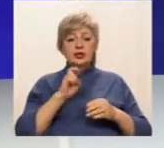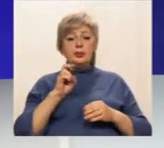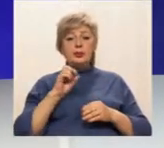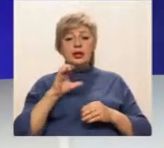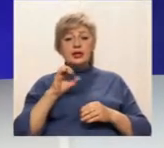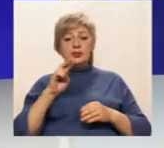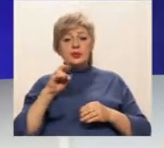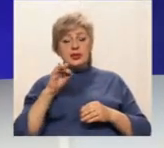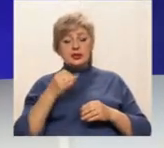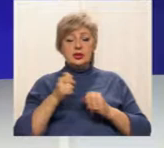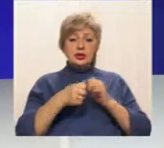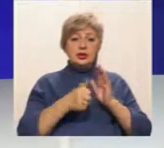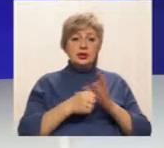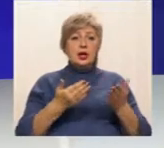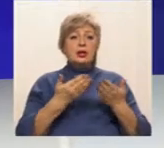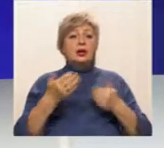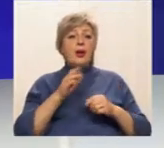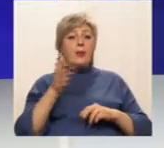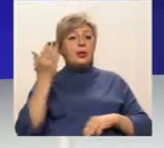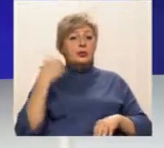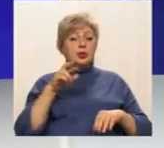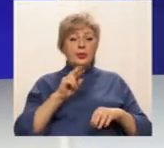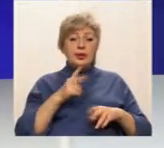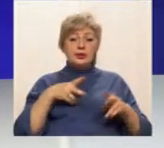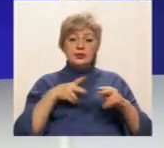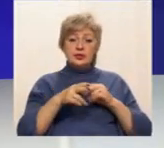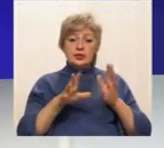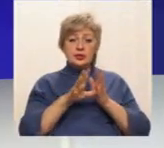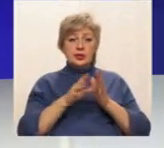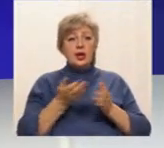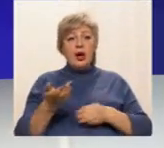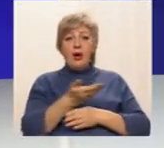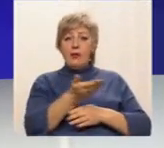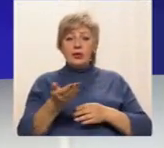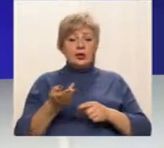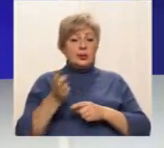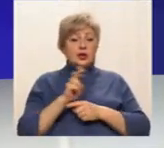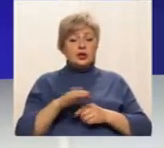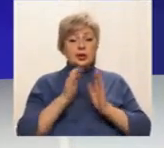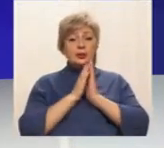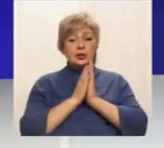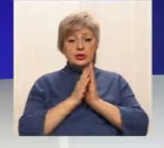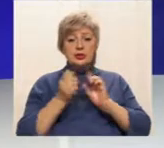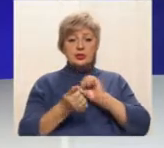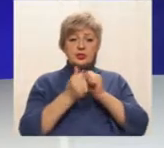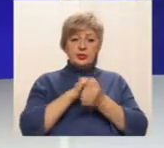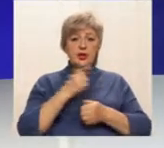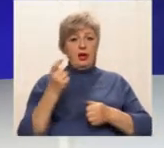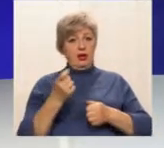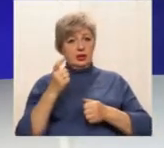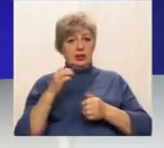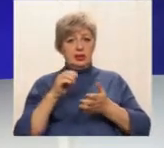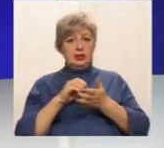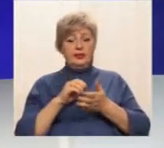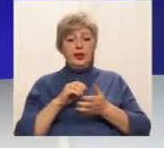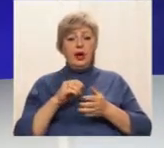де минулої п'ятниці відключили електропостачання. Вони прийшли просити, щоб їм змінили баланс утримувача. Нагадаємо, у